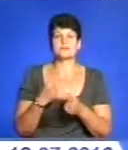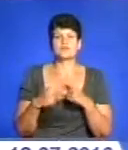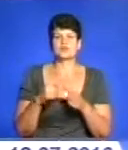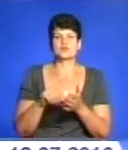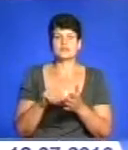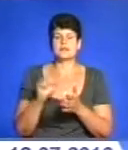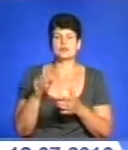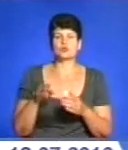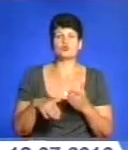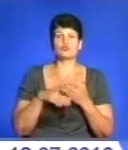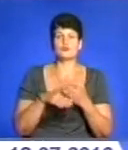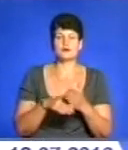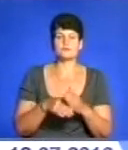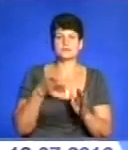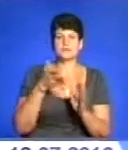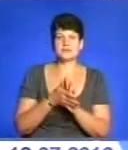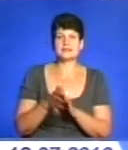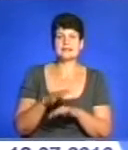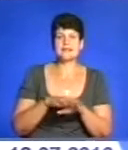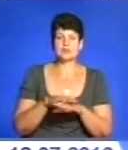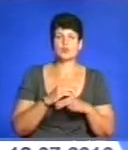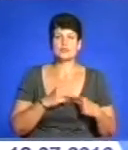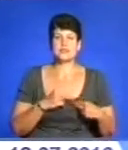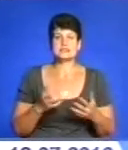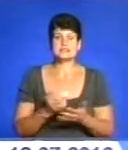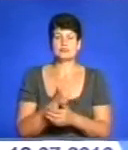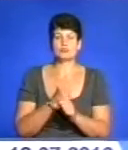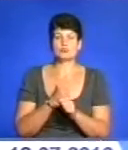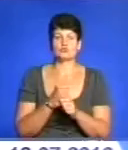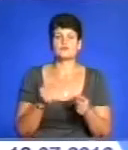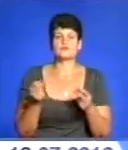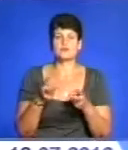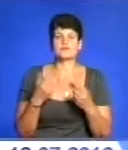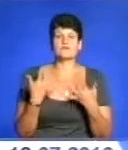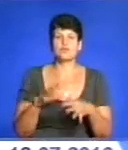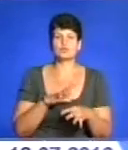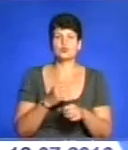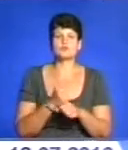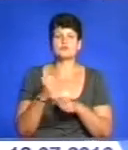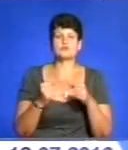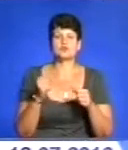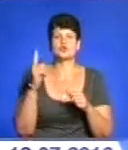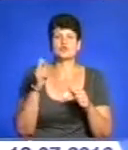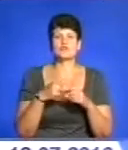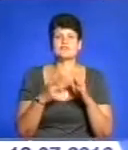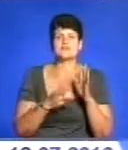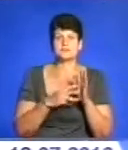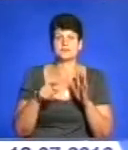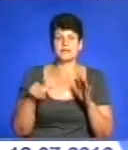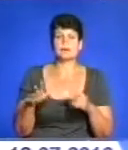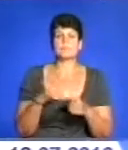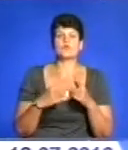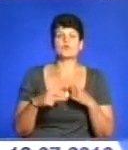зорієнтуватися на ринку праці та знайти роботу за фахом. Уже з початку цього року було працевлаштовано 118 громадян, які